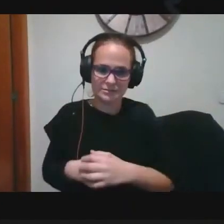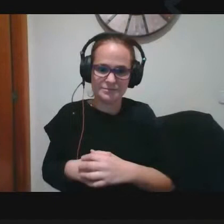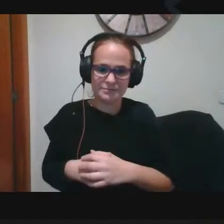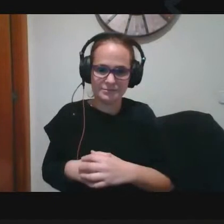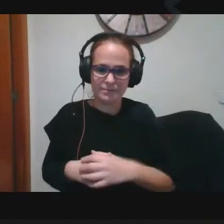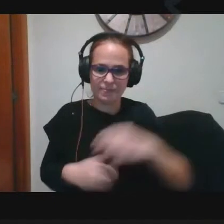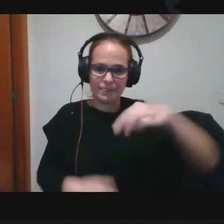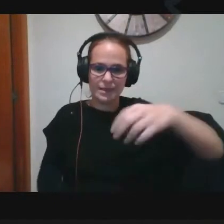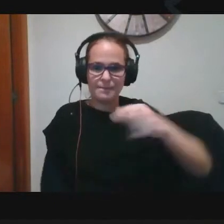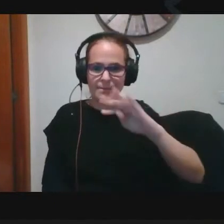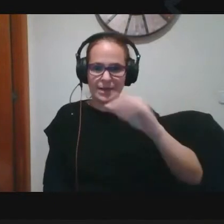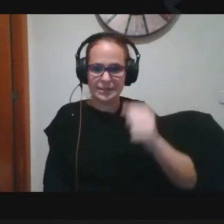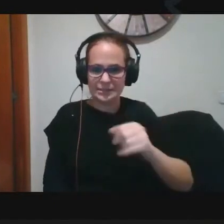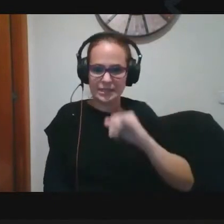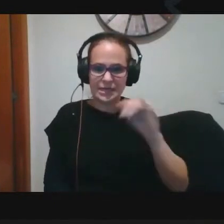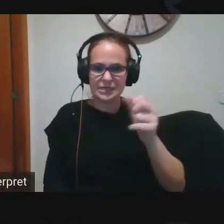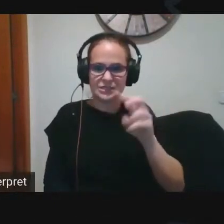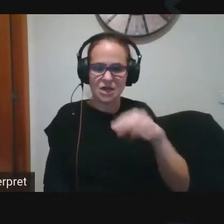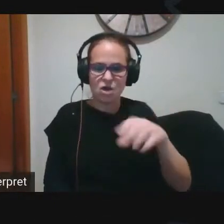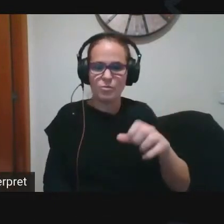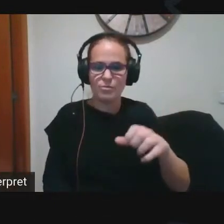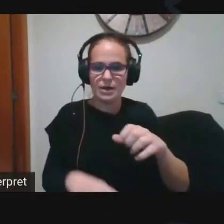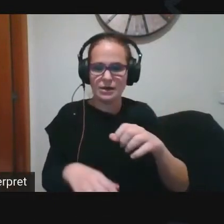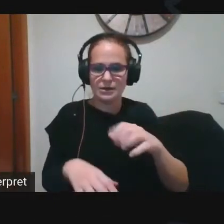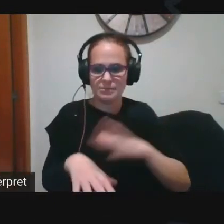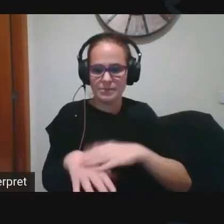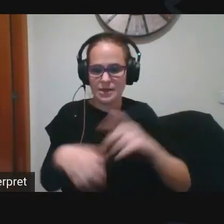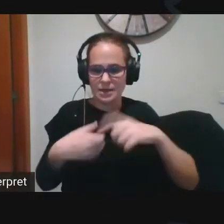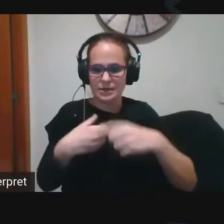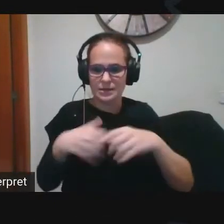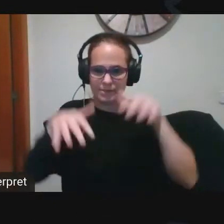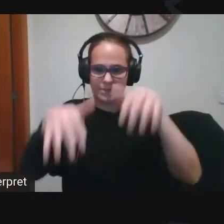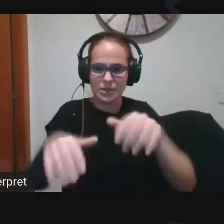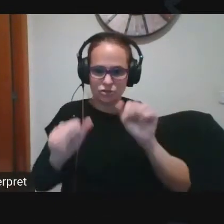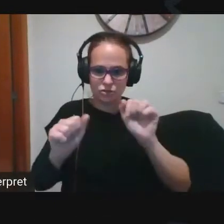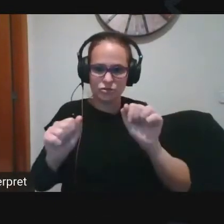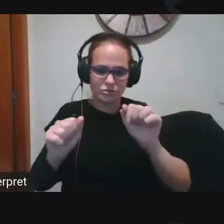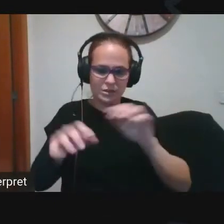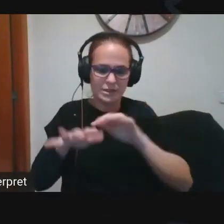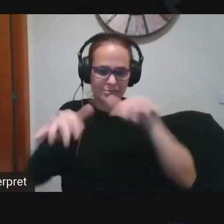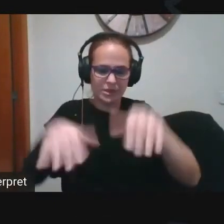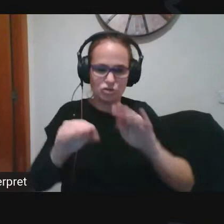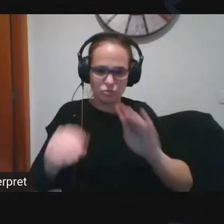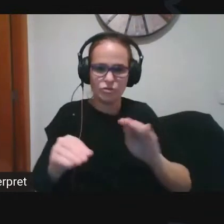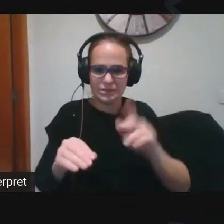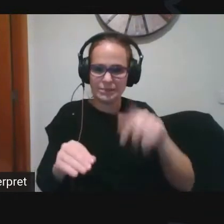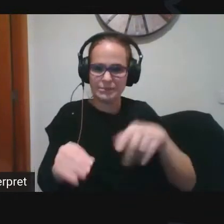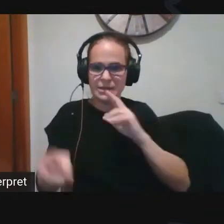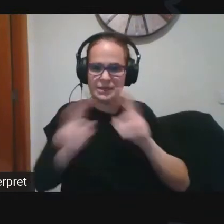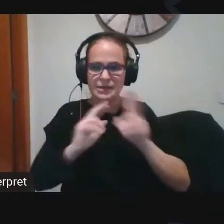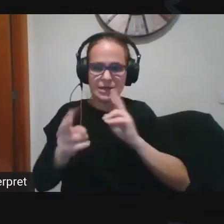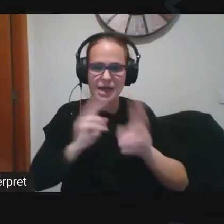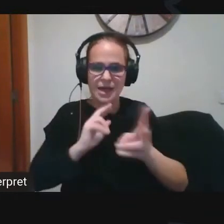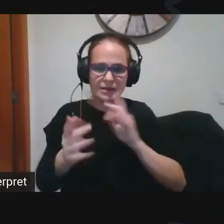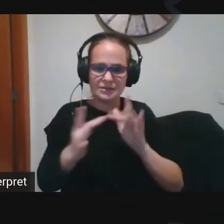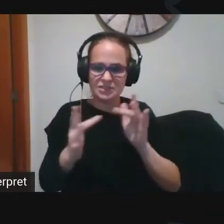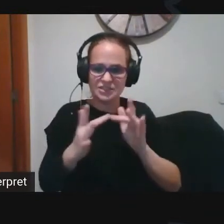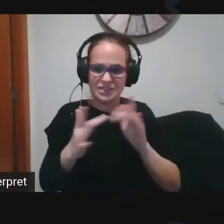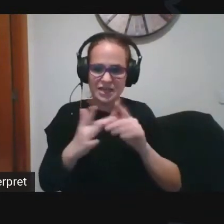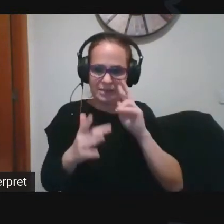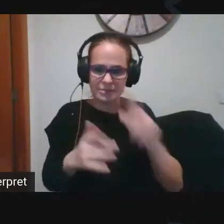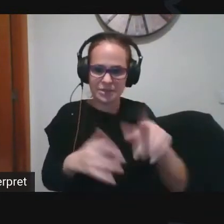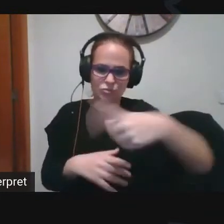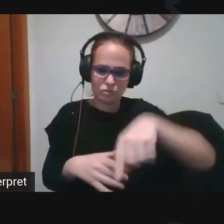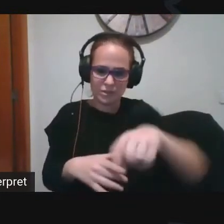Marta Jaume la vostra implicació a través del xat a més a més hem anat veient doncs com molts de